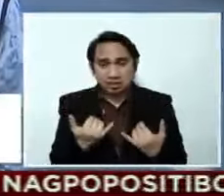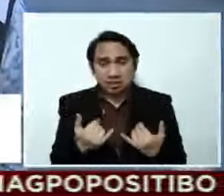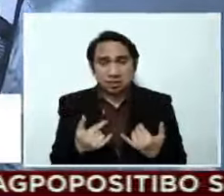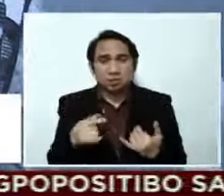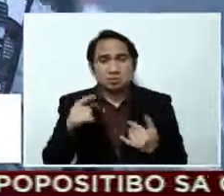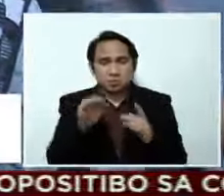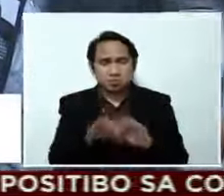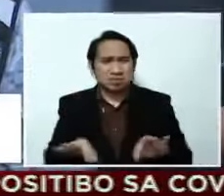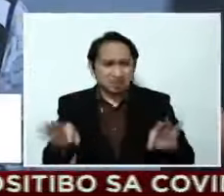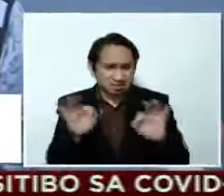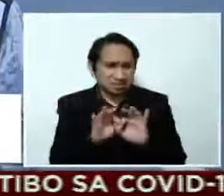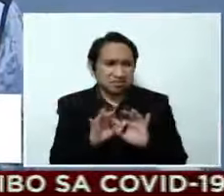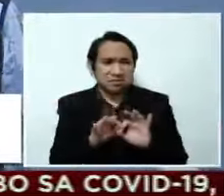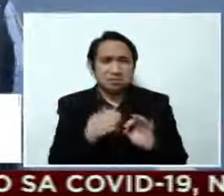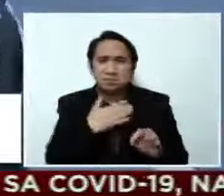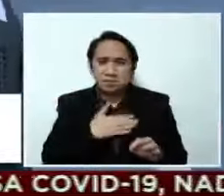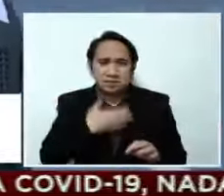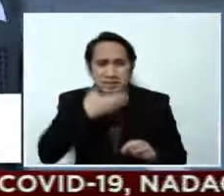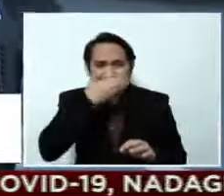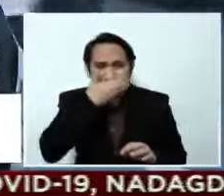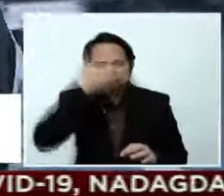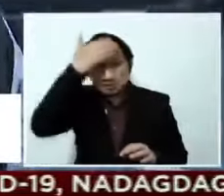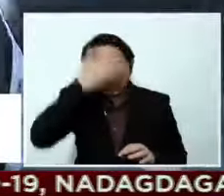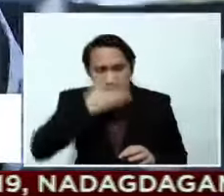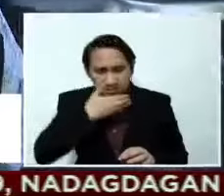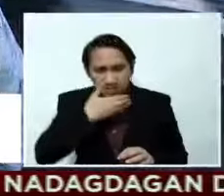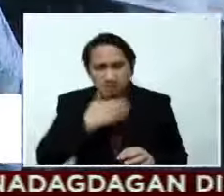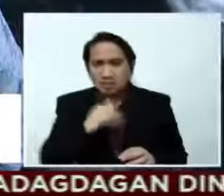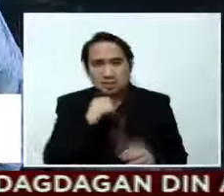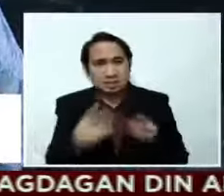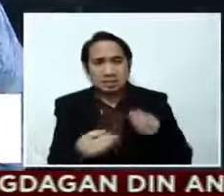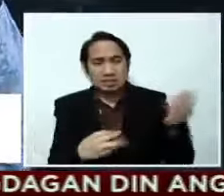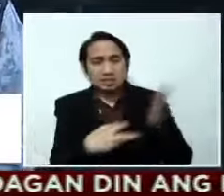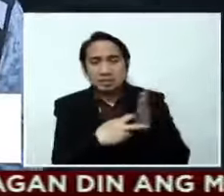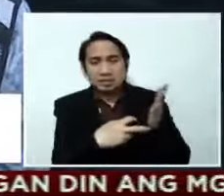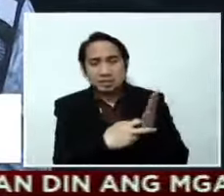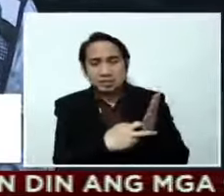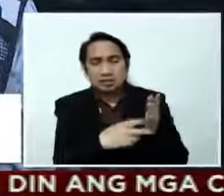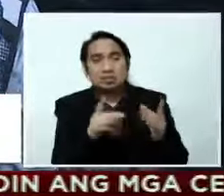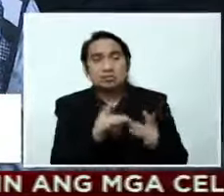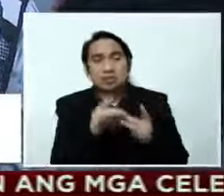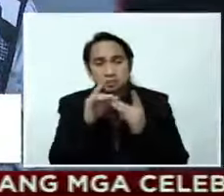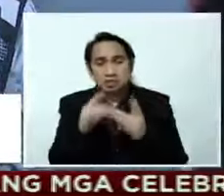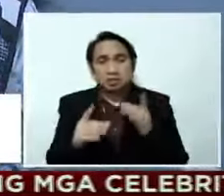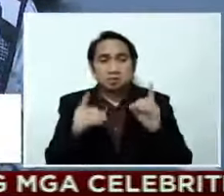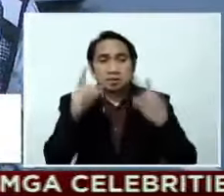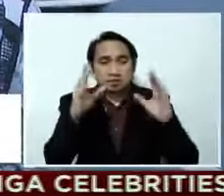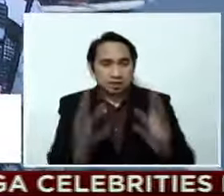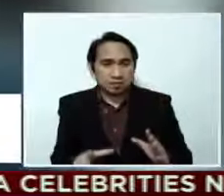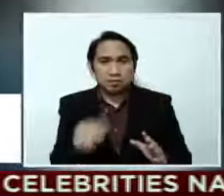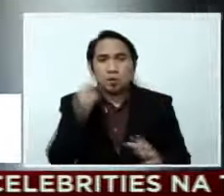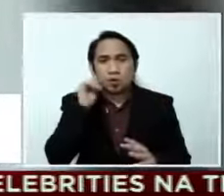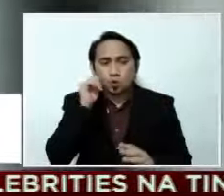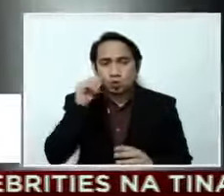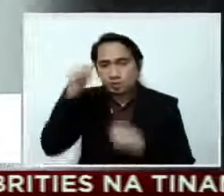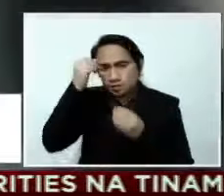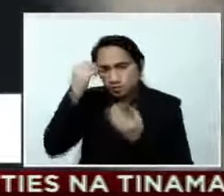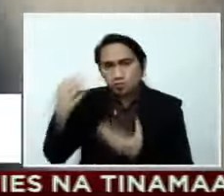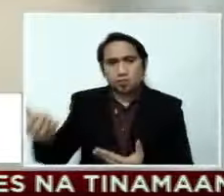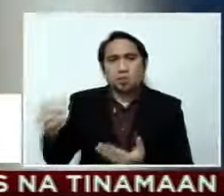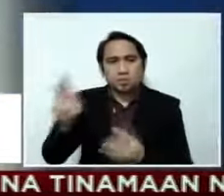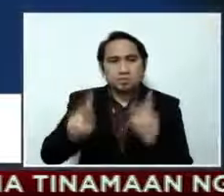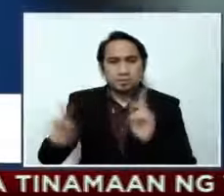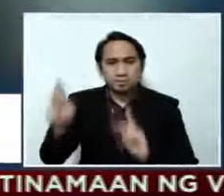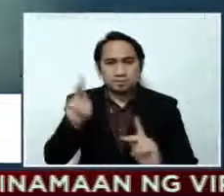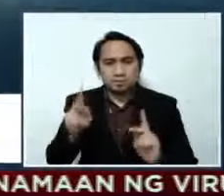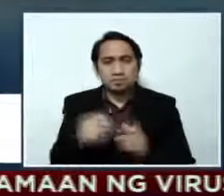mas talaga dapat isuot nila na maayos para hindi sila matikitan. Lalo yung mga driver sa kakunduktor dapat sila nagpapahalala sa mga pasahero. Sa MRT